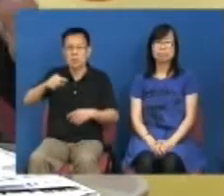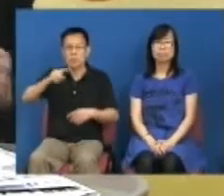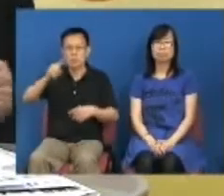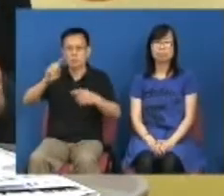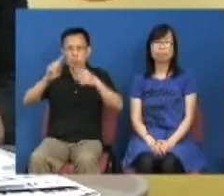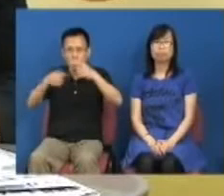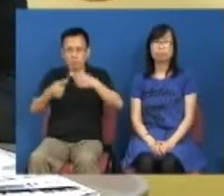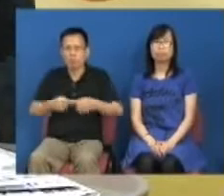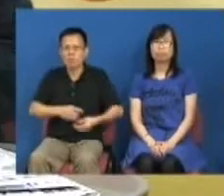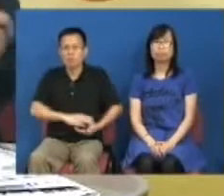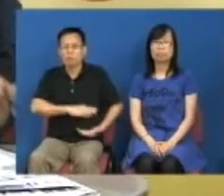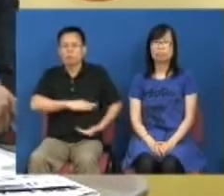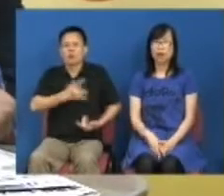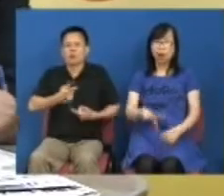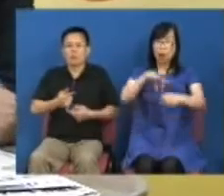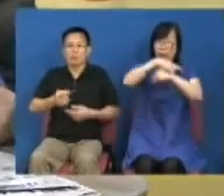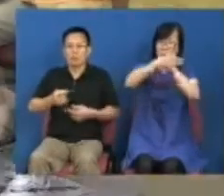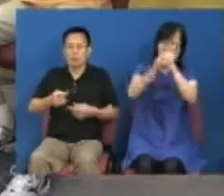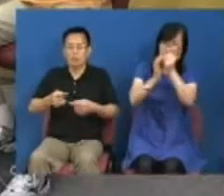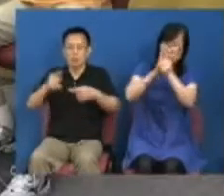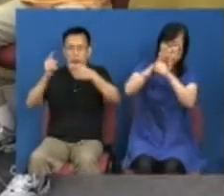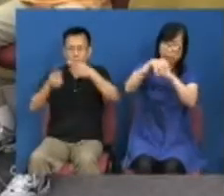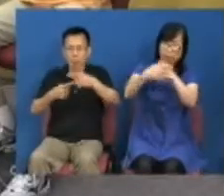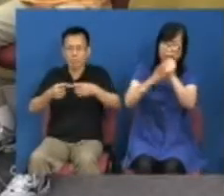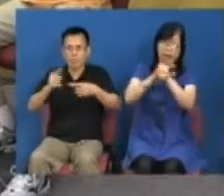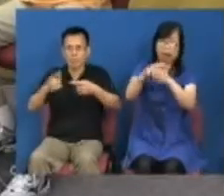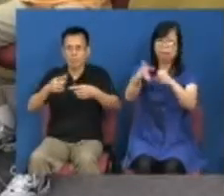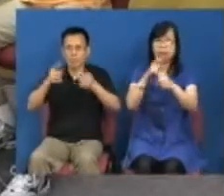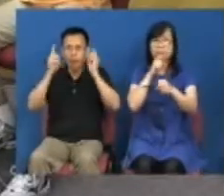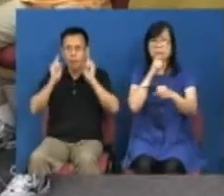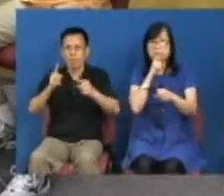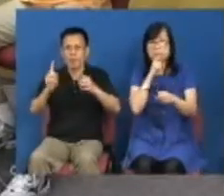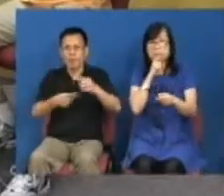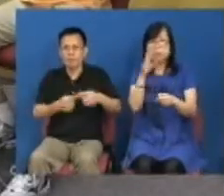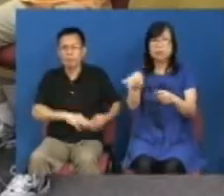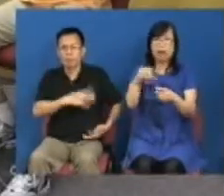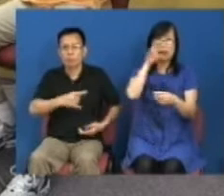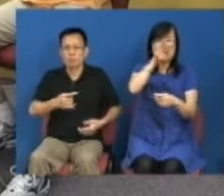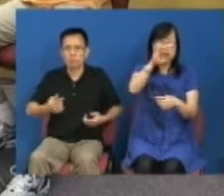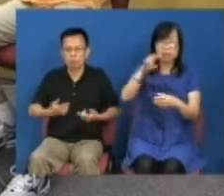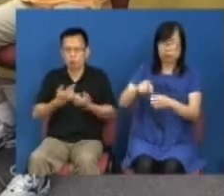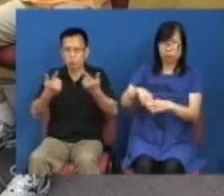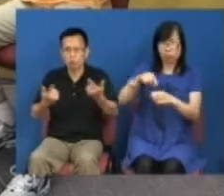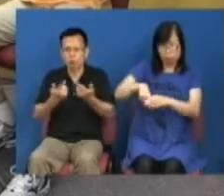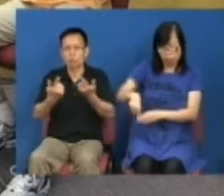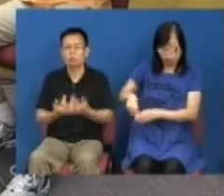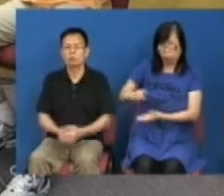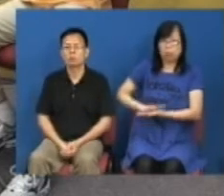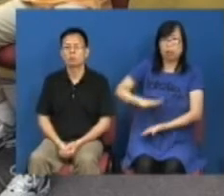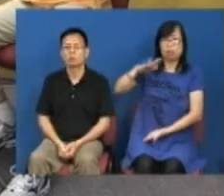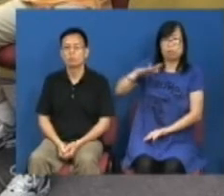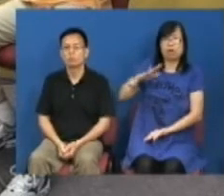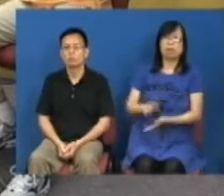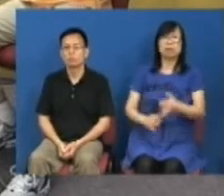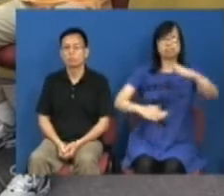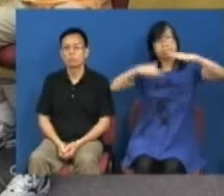多了是的世界可能头的十名以内但是你看到贫富懸殊那个坚尼系数有多高其实